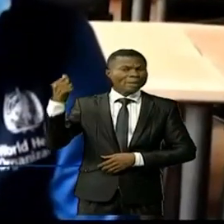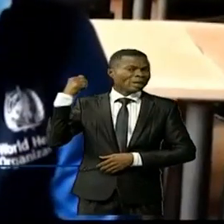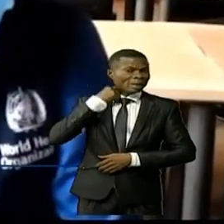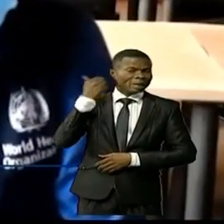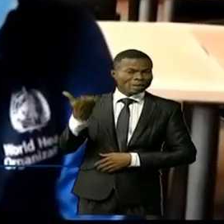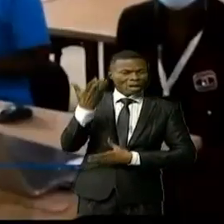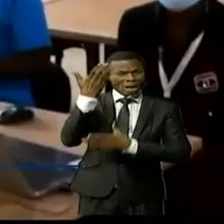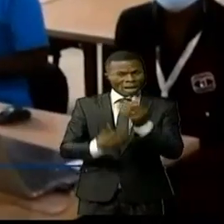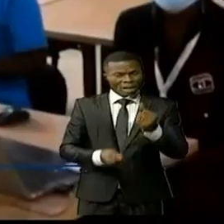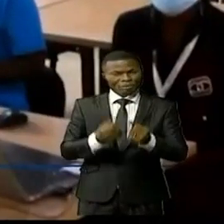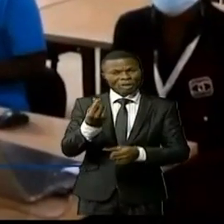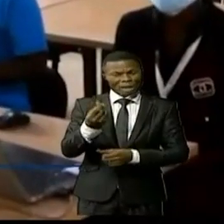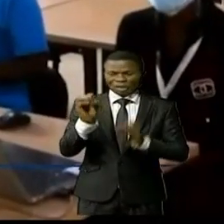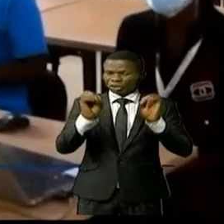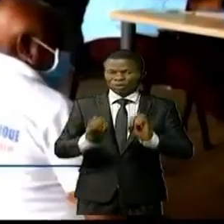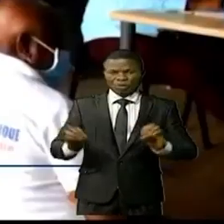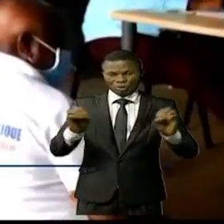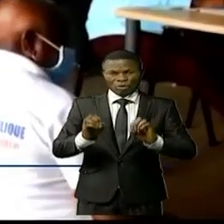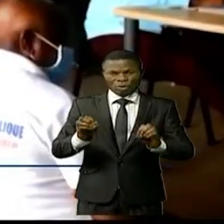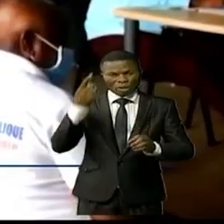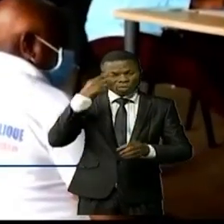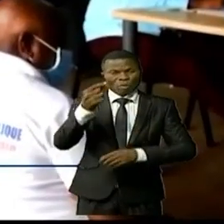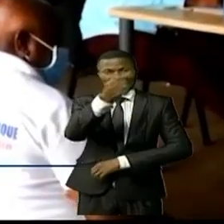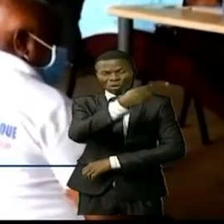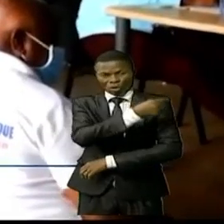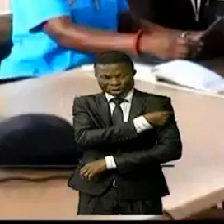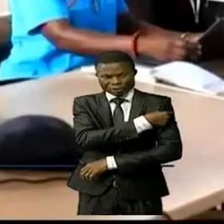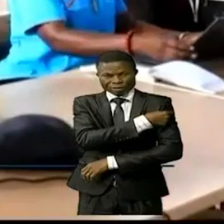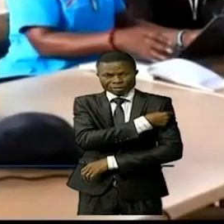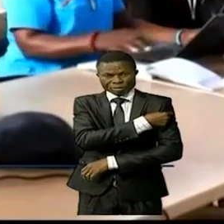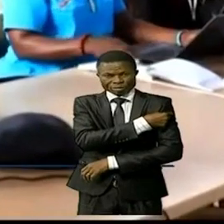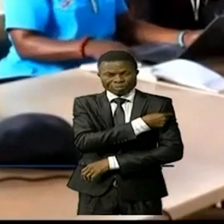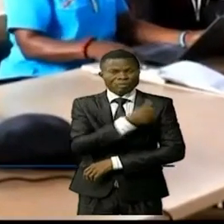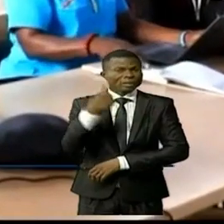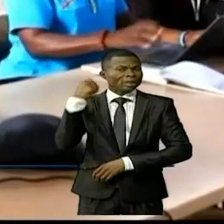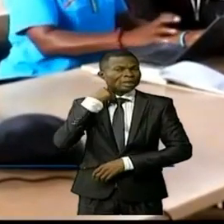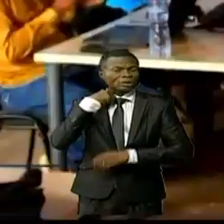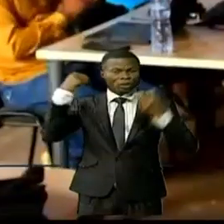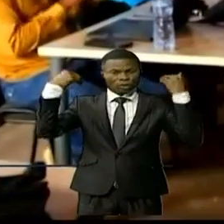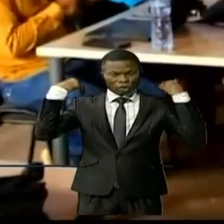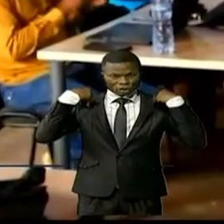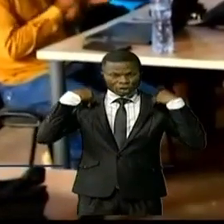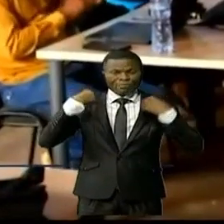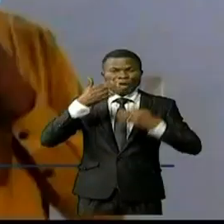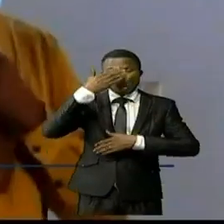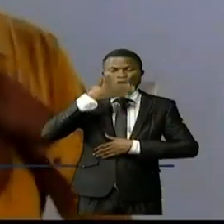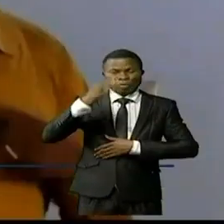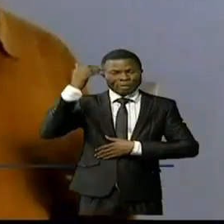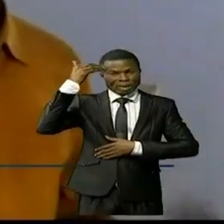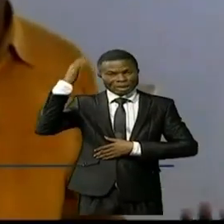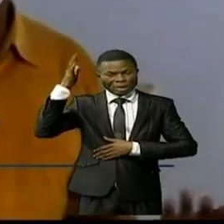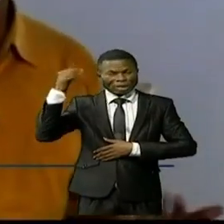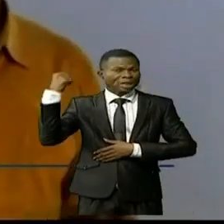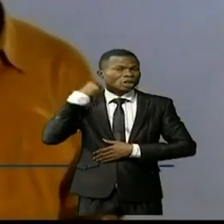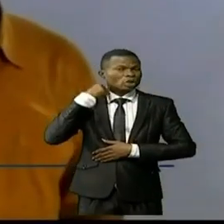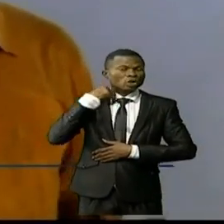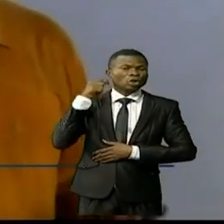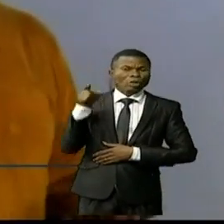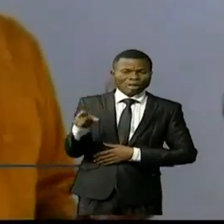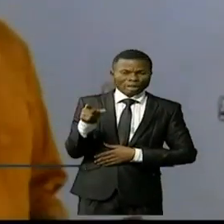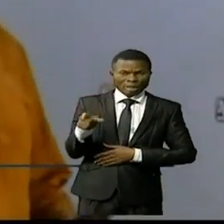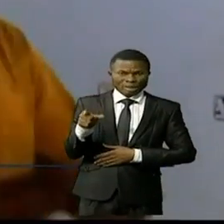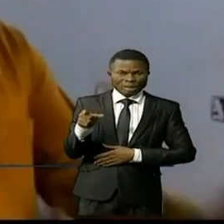absence de financement pérenne pour la vaccination, les médecins chefs d'antenne PEV, Mbandaka, Dr Jean-Robert Eric Santola,